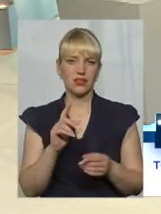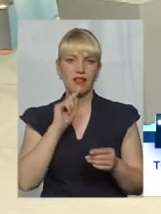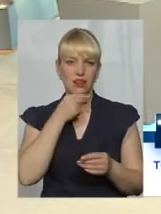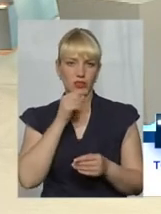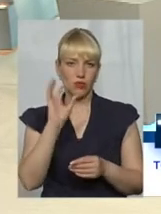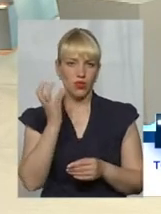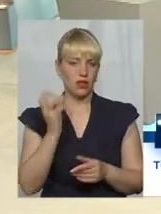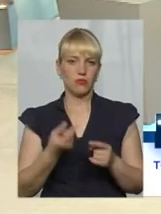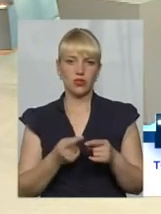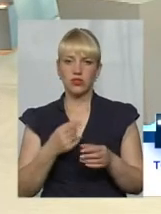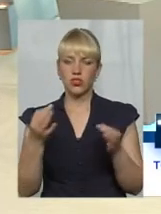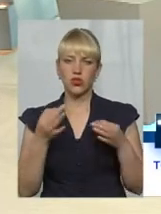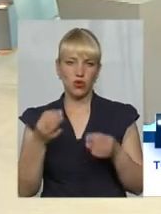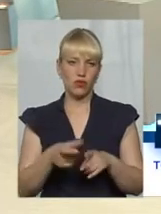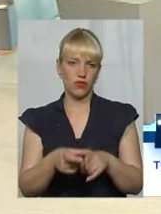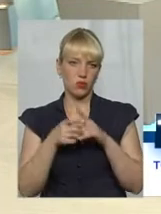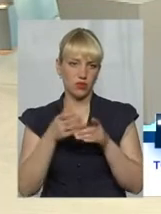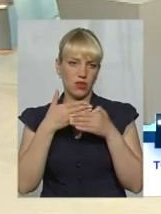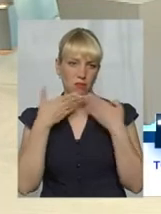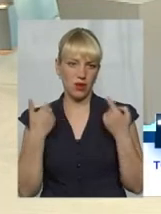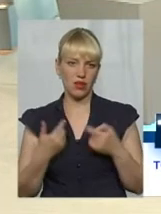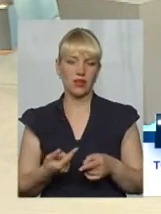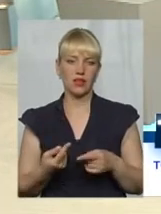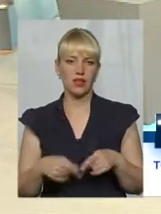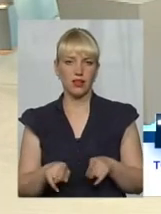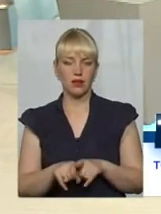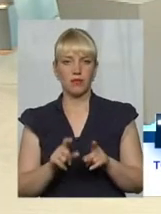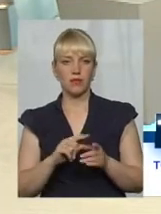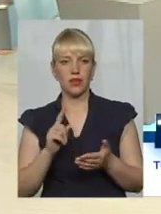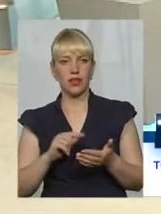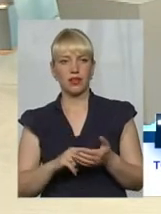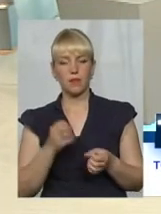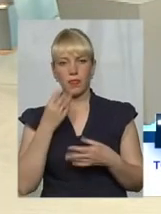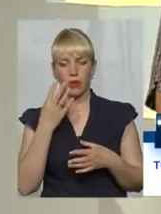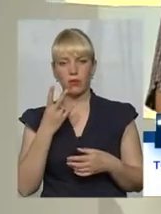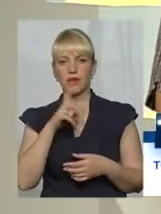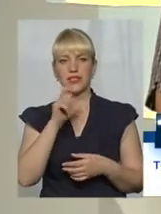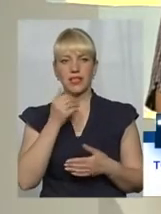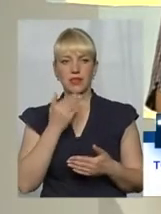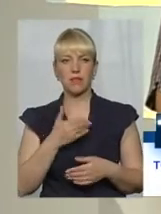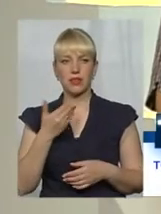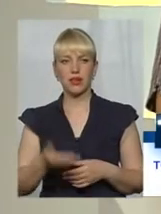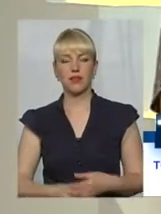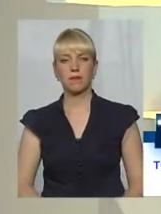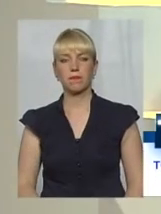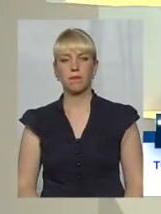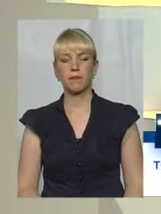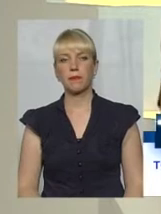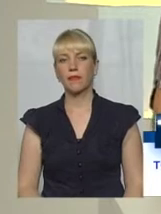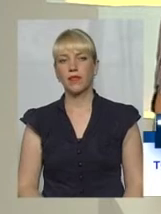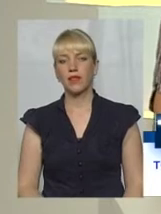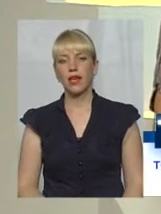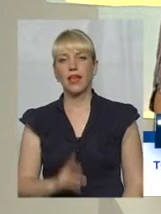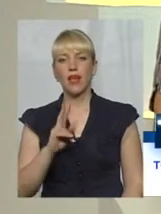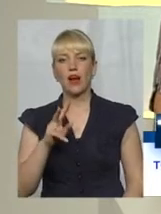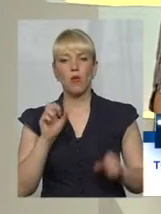Нічого, нам на це питання немає нічого, ніякої відповіді. Добре, дякую вам за запитання, пан Остилко. Як до вас можна